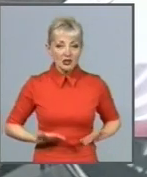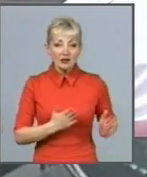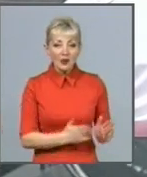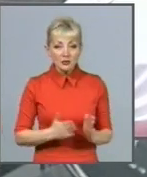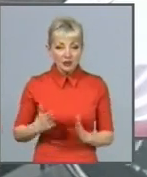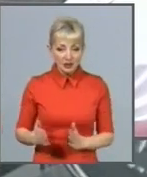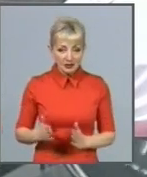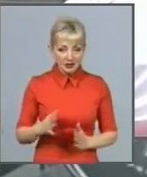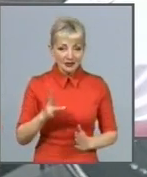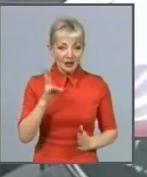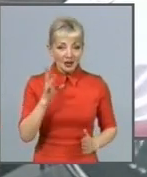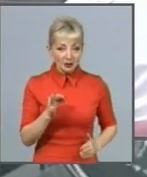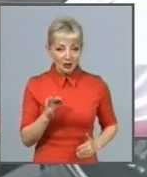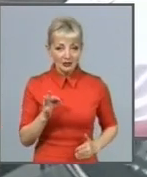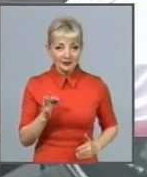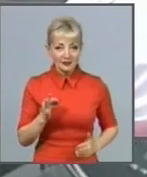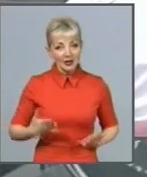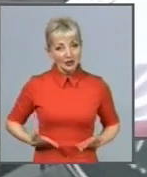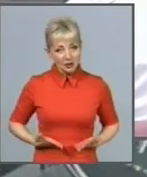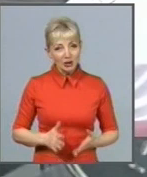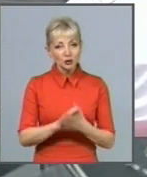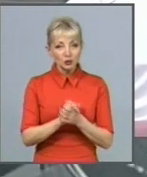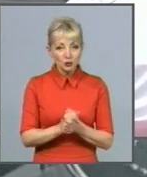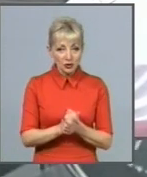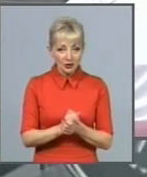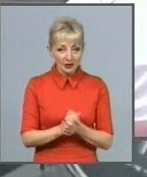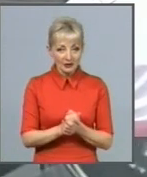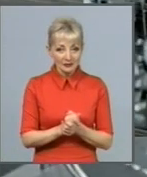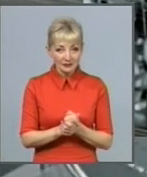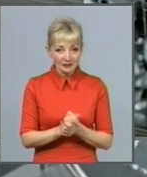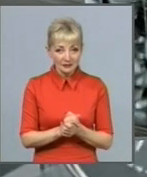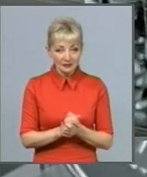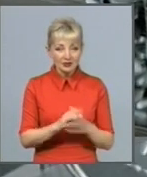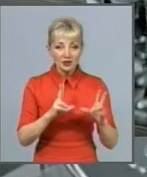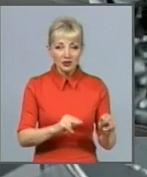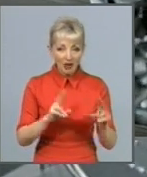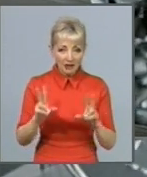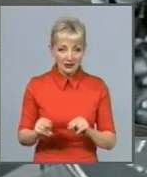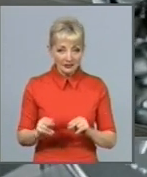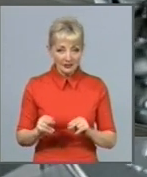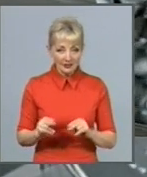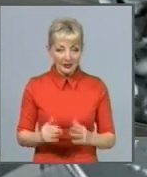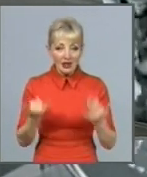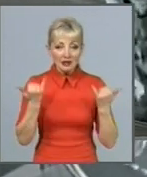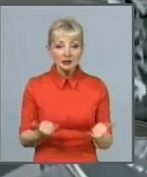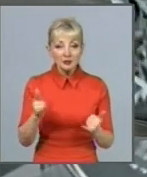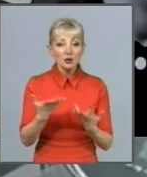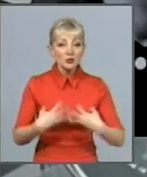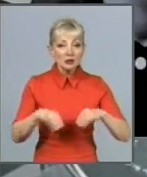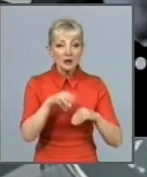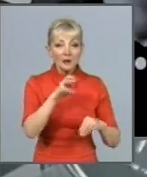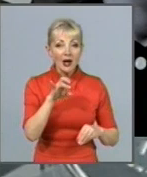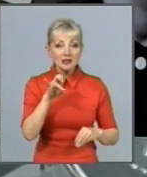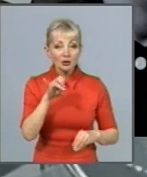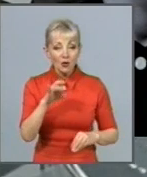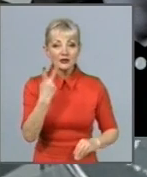жили дружно, щасливо. Тепер у подружжя Маслінкових двоє доньок, двоє